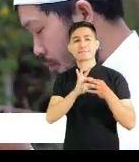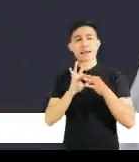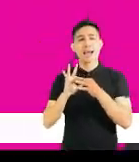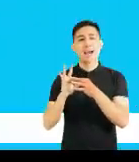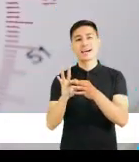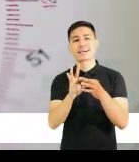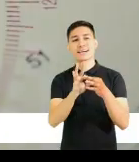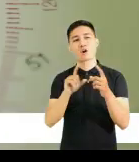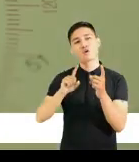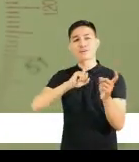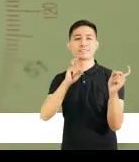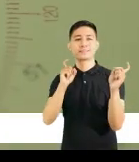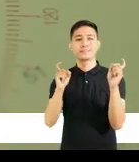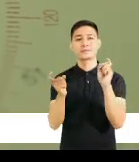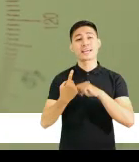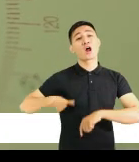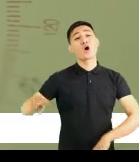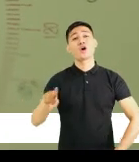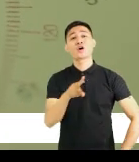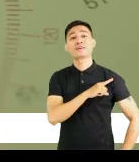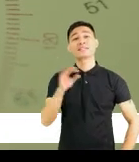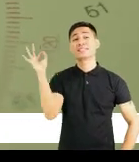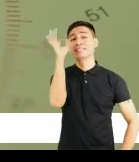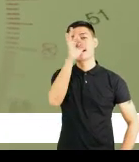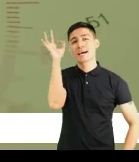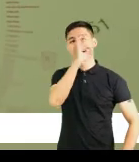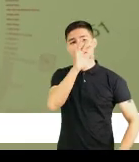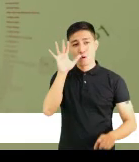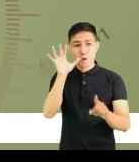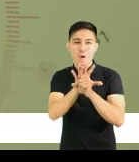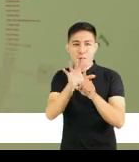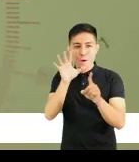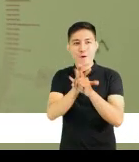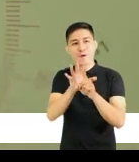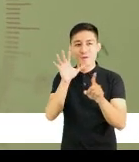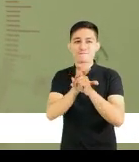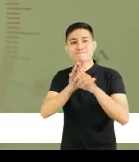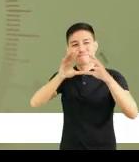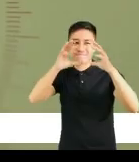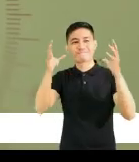kabago, ako'y Pilipino kanya't sa buong mundo.